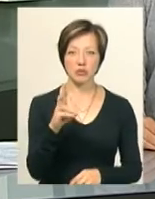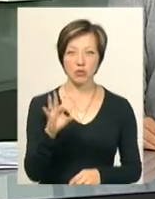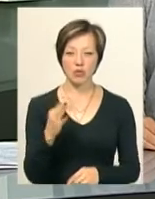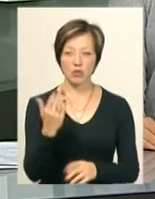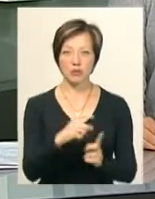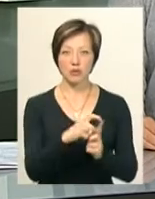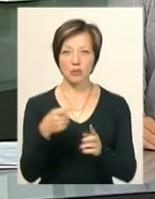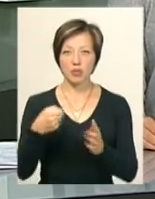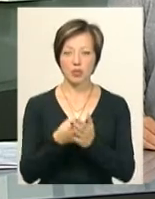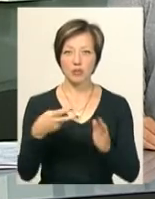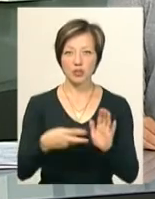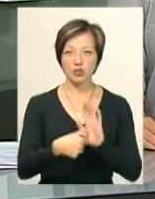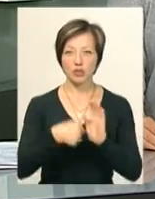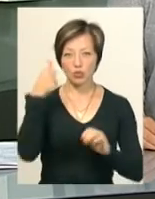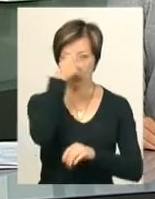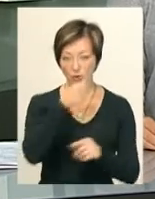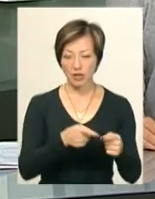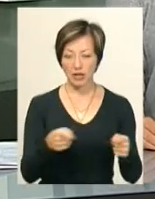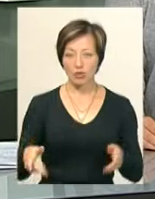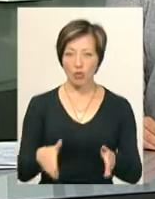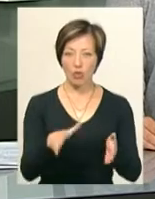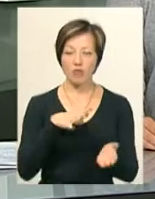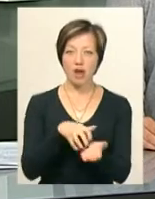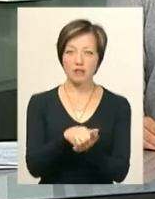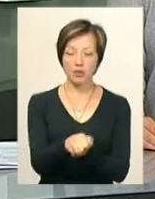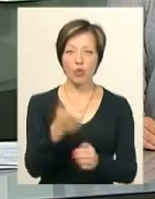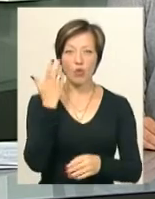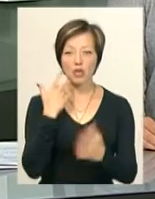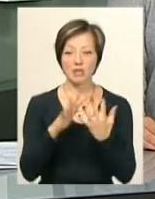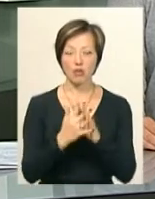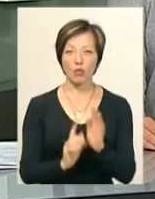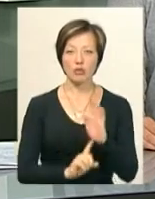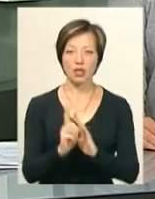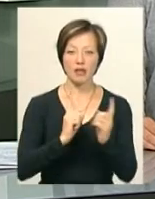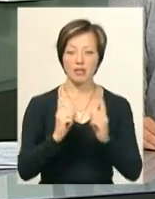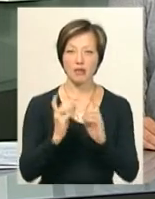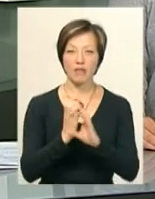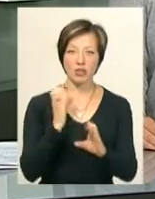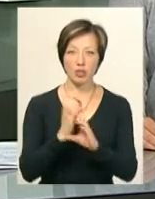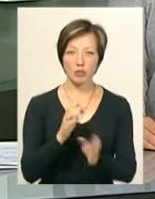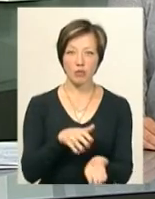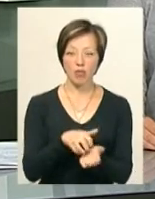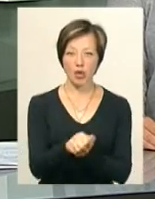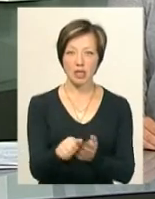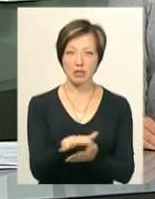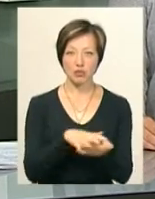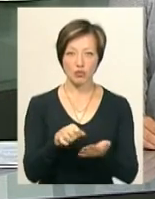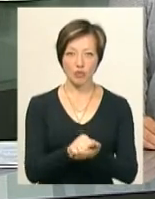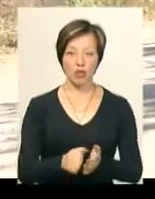до 2006 року цей відрізок дороги був асфальтований. Після того, як селом почали їздити вантажівки, покриття зіпсувалось.